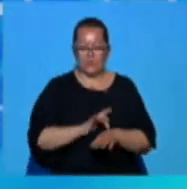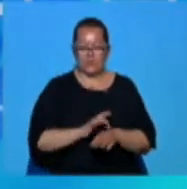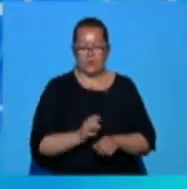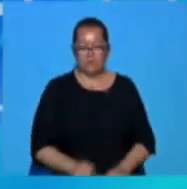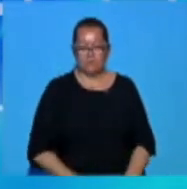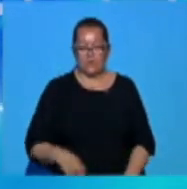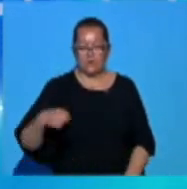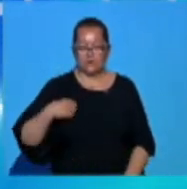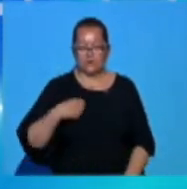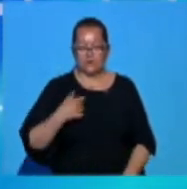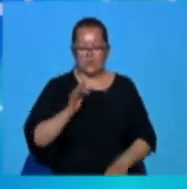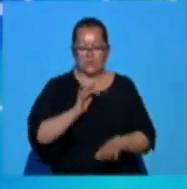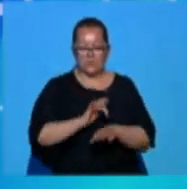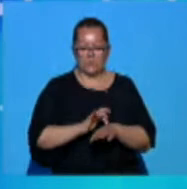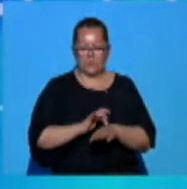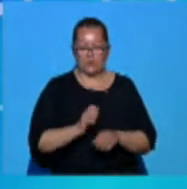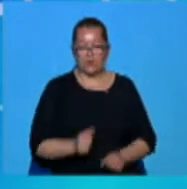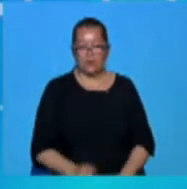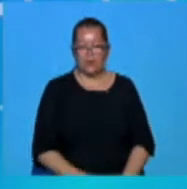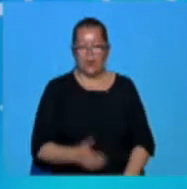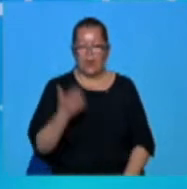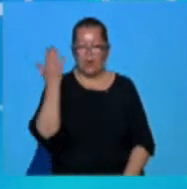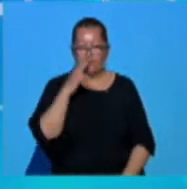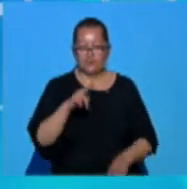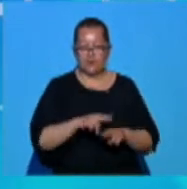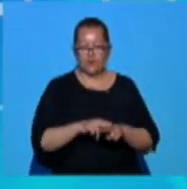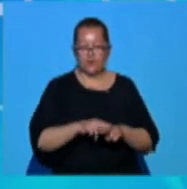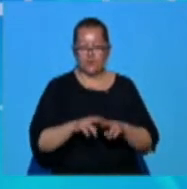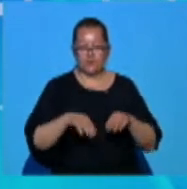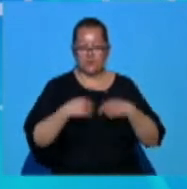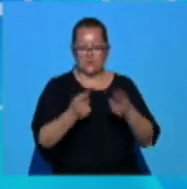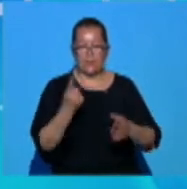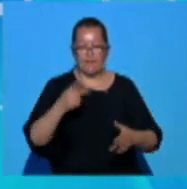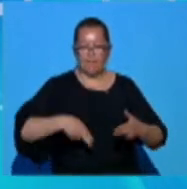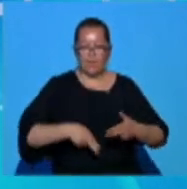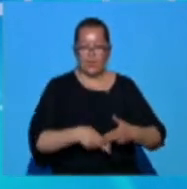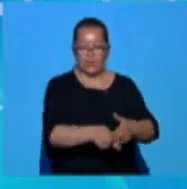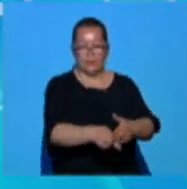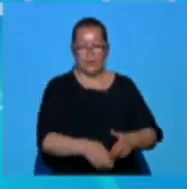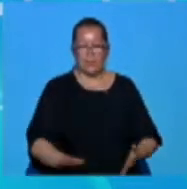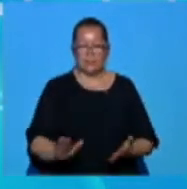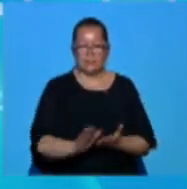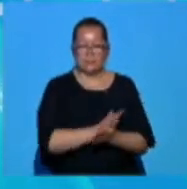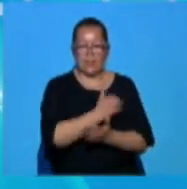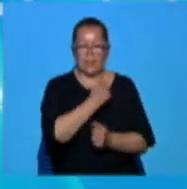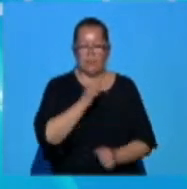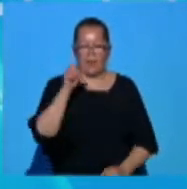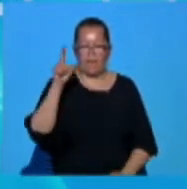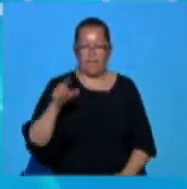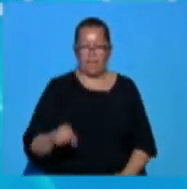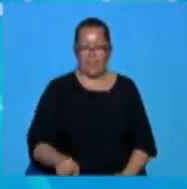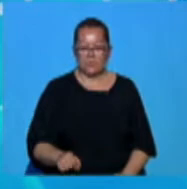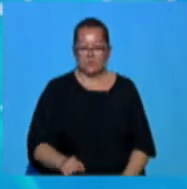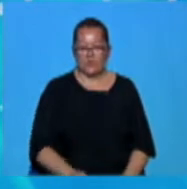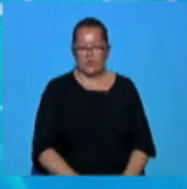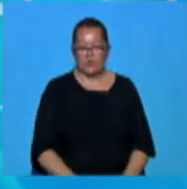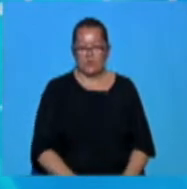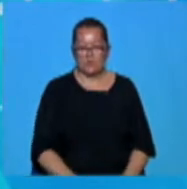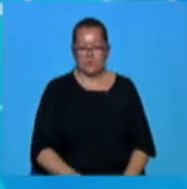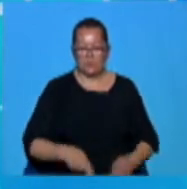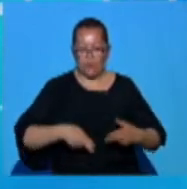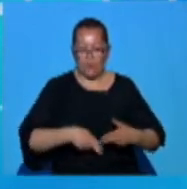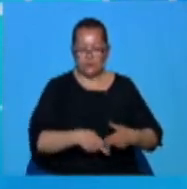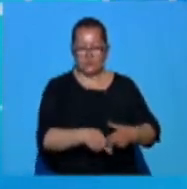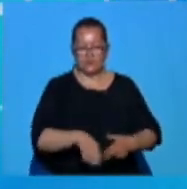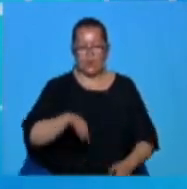Studenții de la Facultatea de Medicină din Craiova au învățat cum să acorde primul ajutor și cum să salveze victimele de subdărâmături cu ajutorul